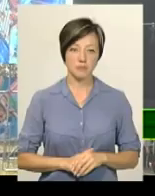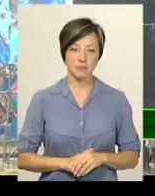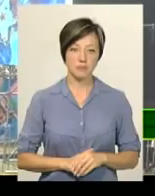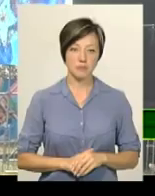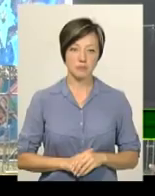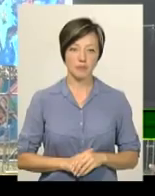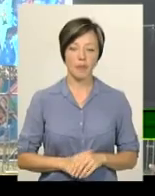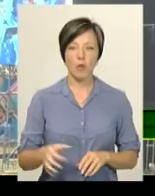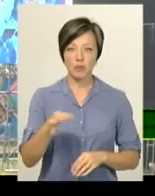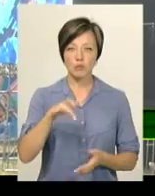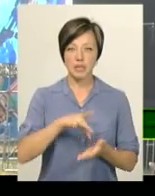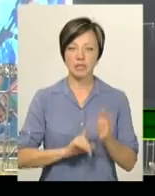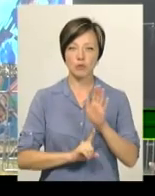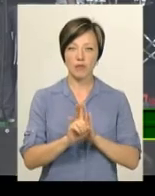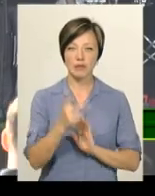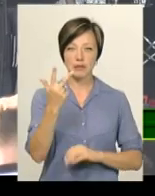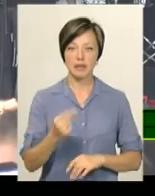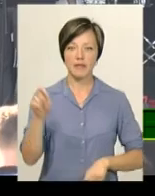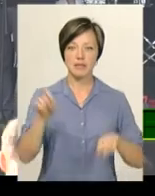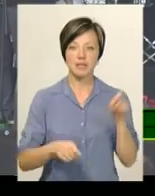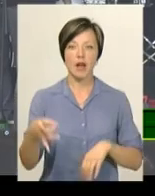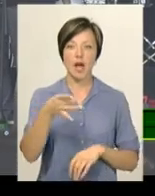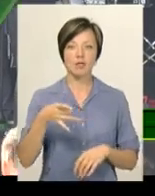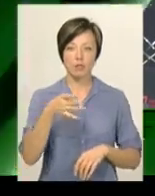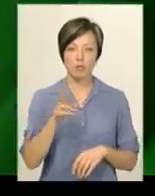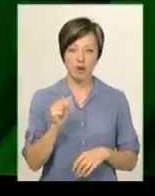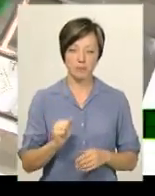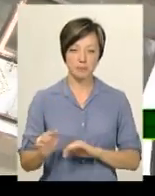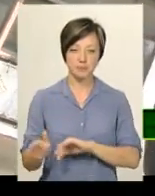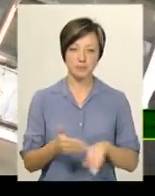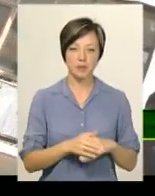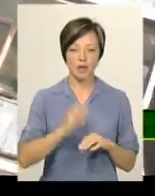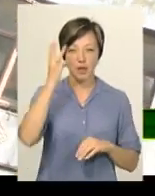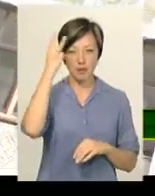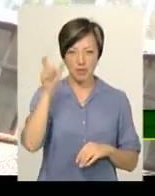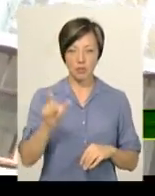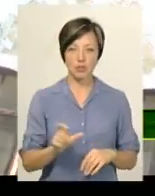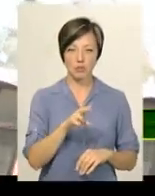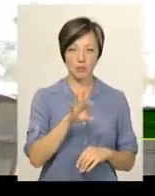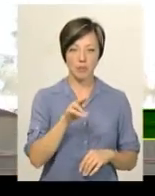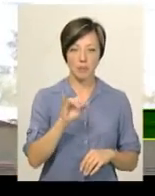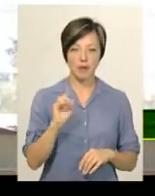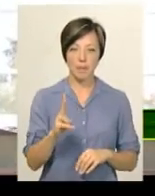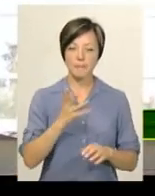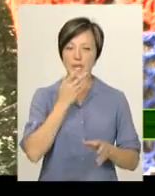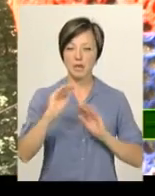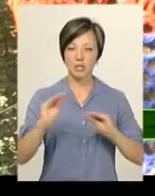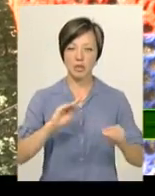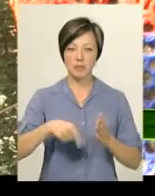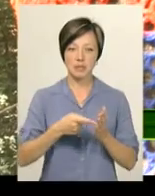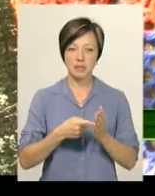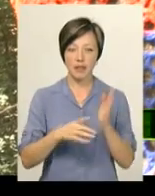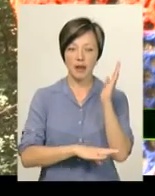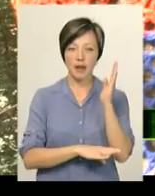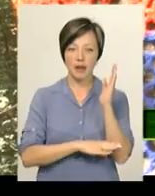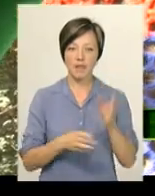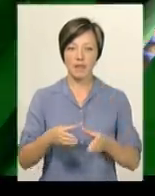В обласному центрі стартував триденний фестиваль «Республіка». Хмельничанка Олена Попик прикрашає міські дерева в техніці